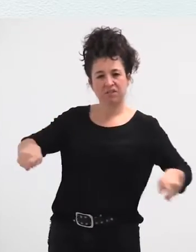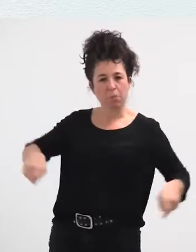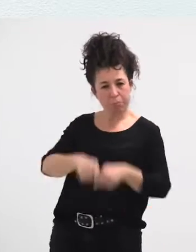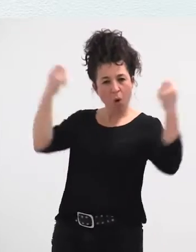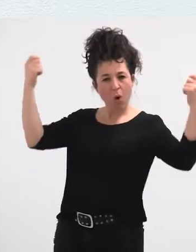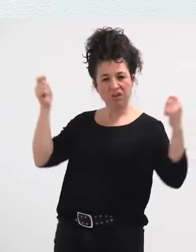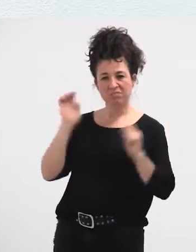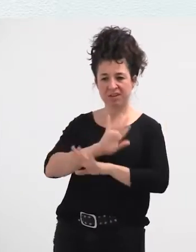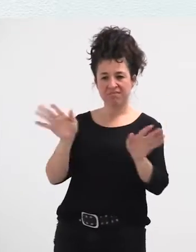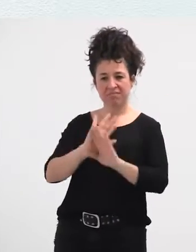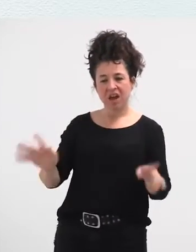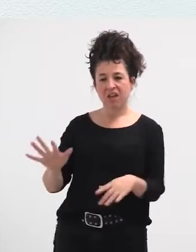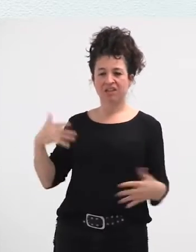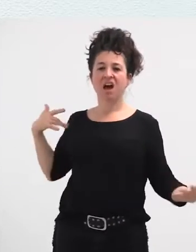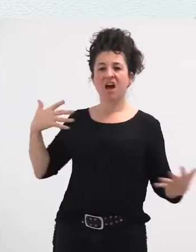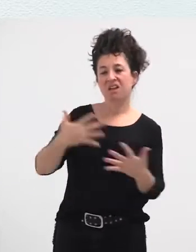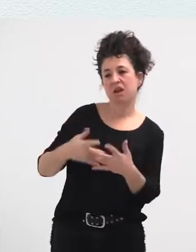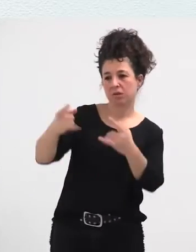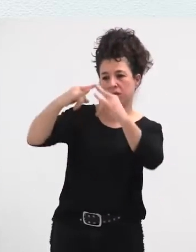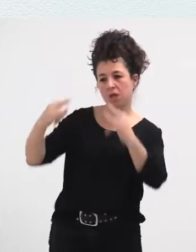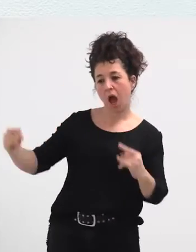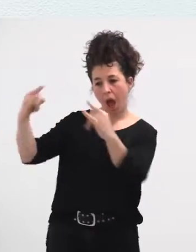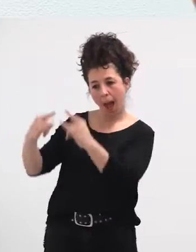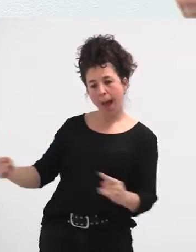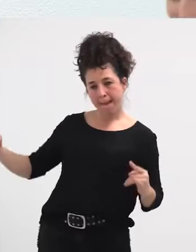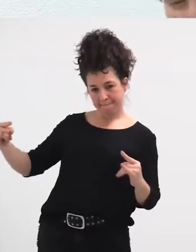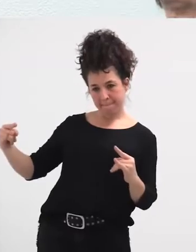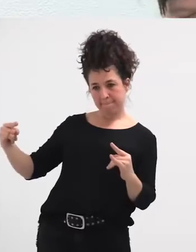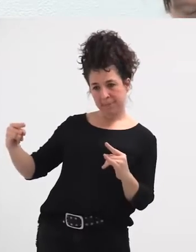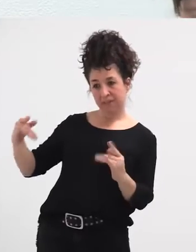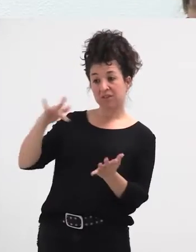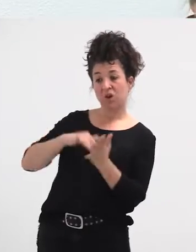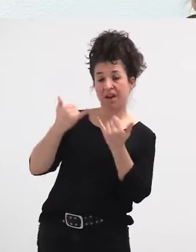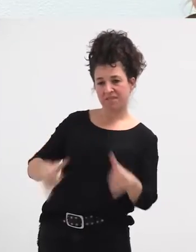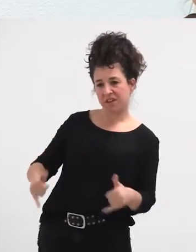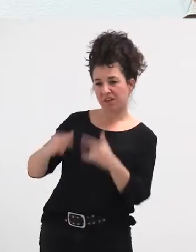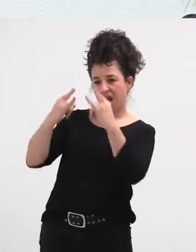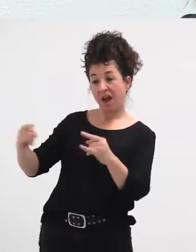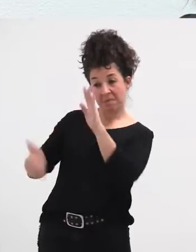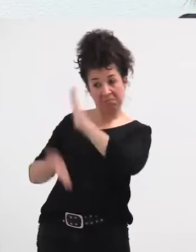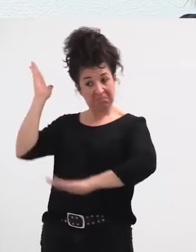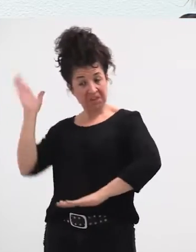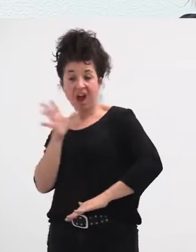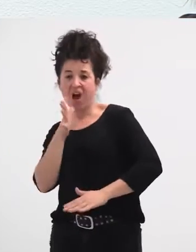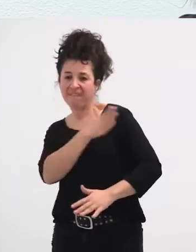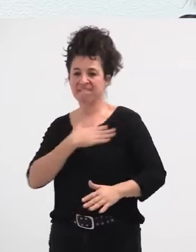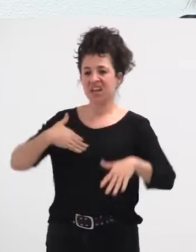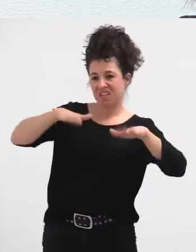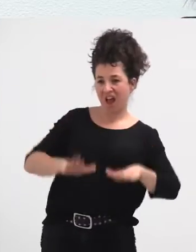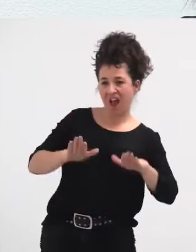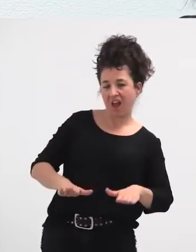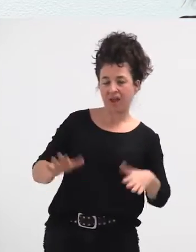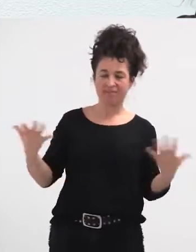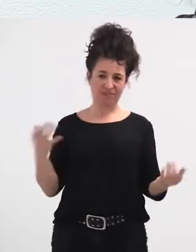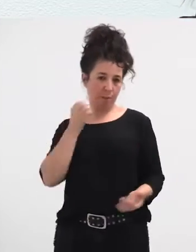nahi, orain arte kanpinez joaten zineten, samartzi alakiristen zirenean, eta orain hemen egon nahi dezute, diskurso horiek,